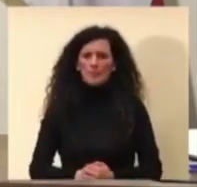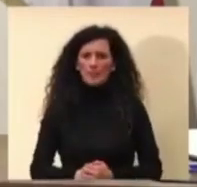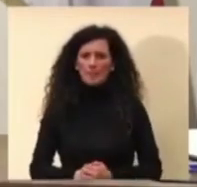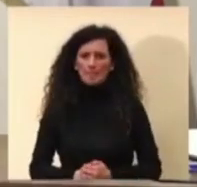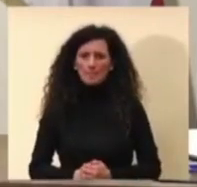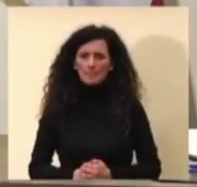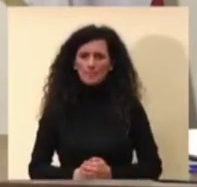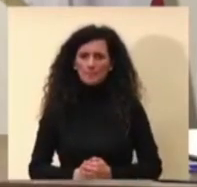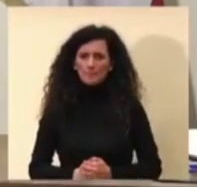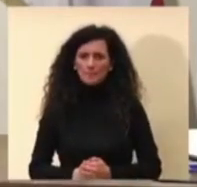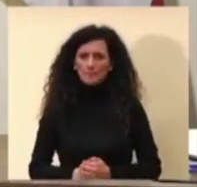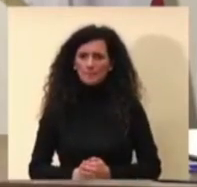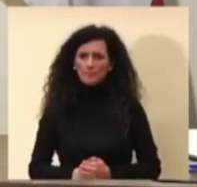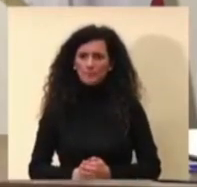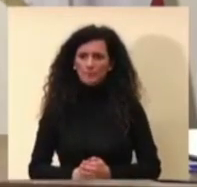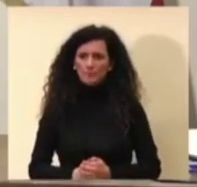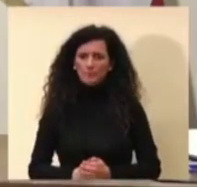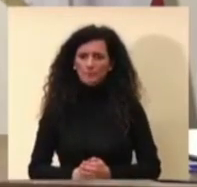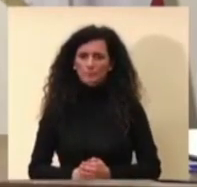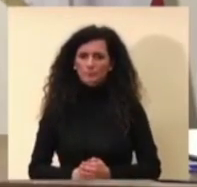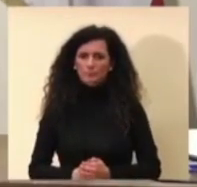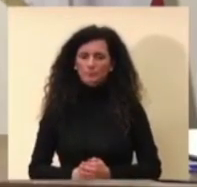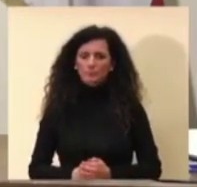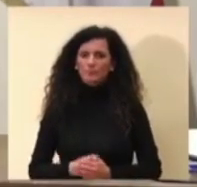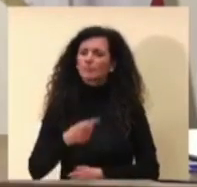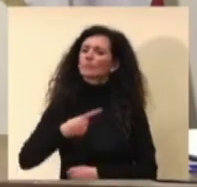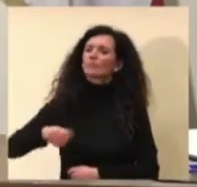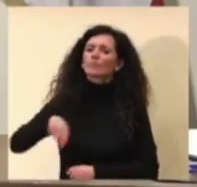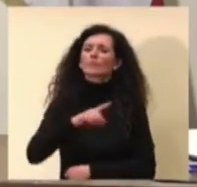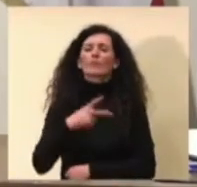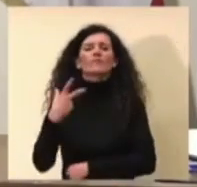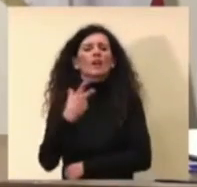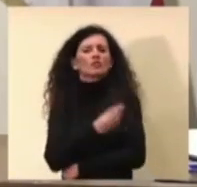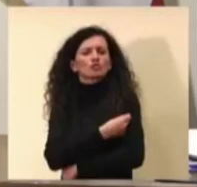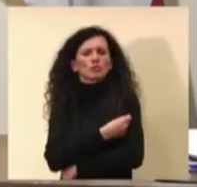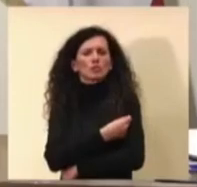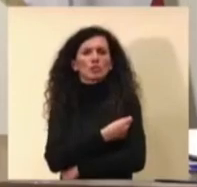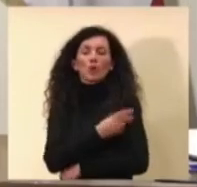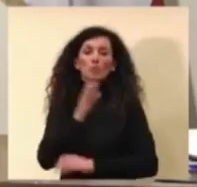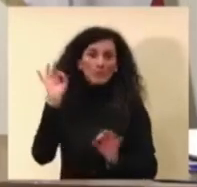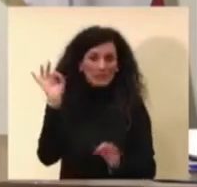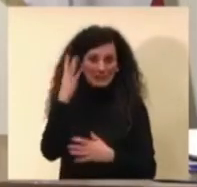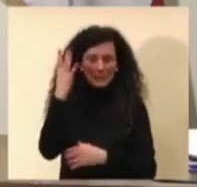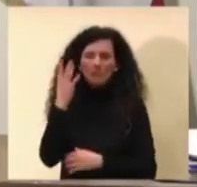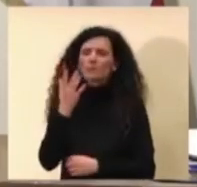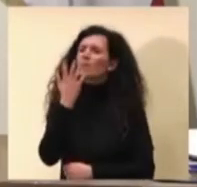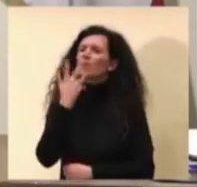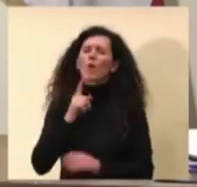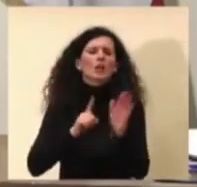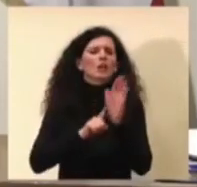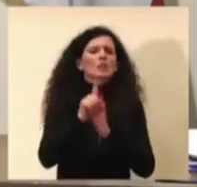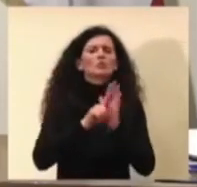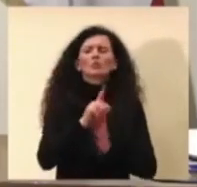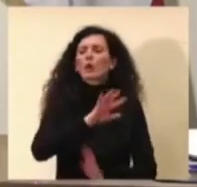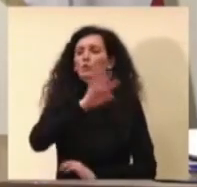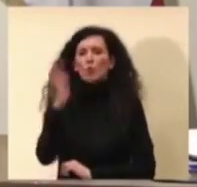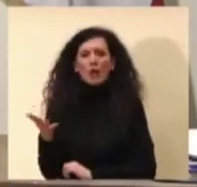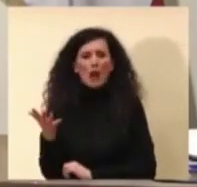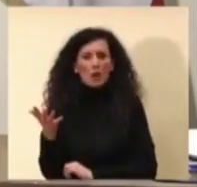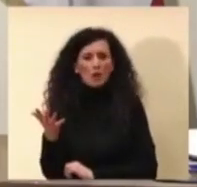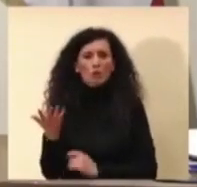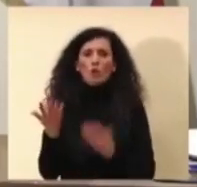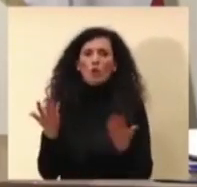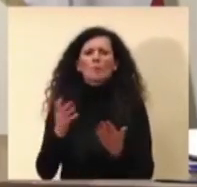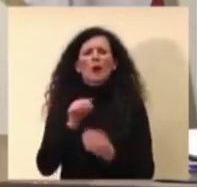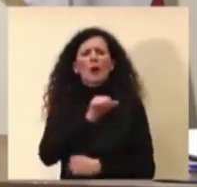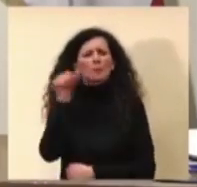vaccinare per ottenere un altro risultato, cioè quello di non far camminare molto il virus, innanzitutto dovremmo essere certi che